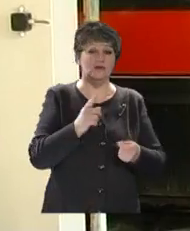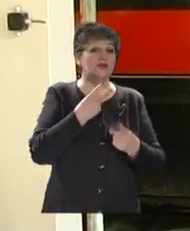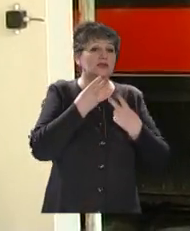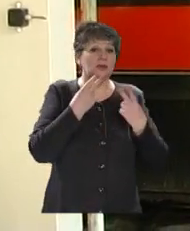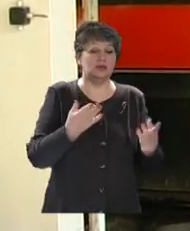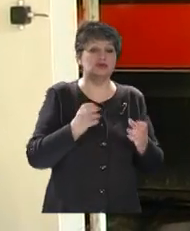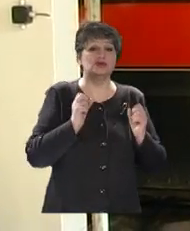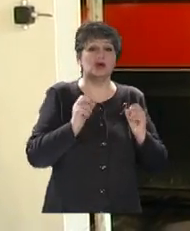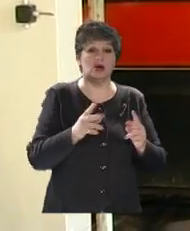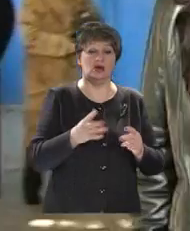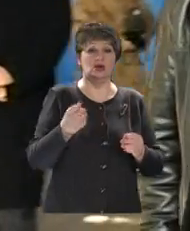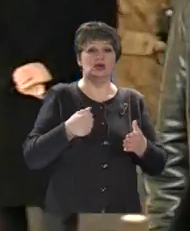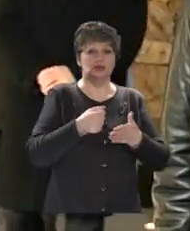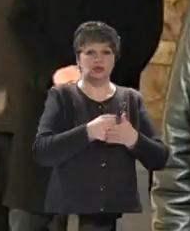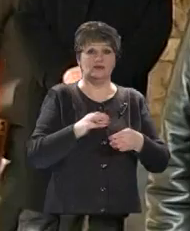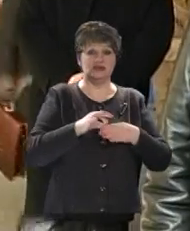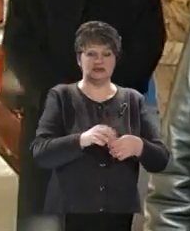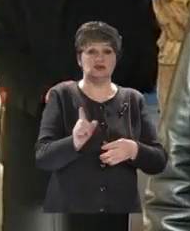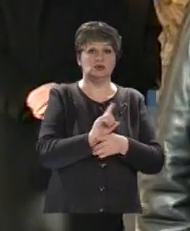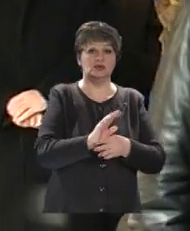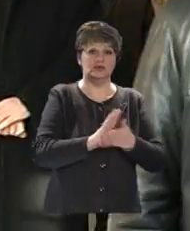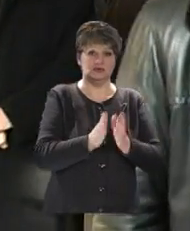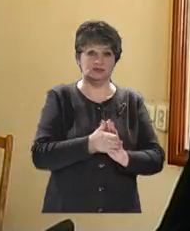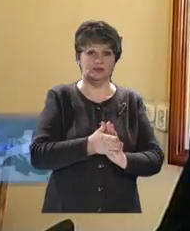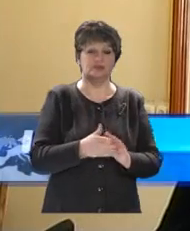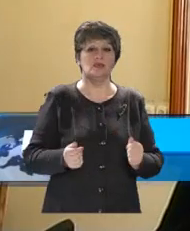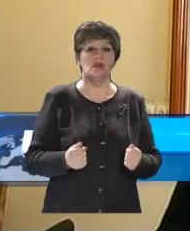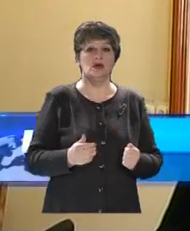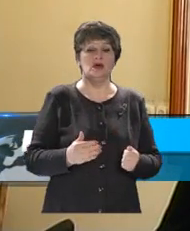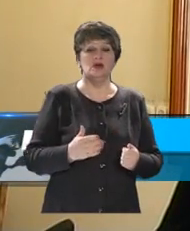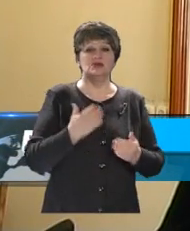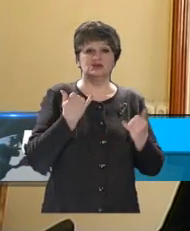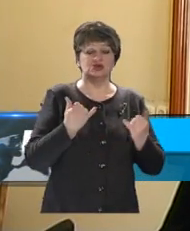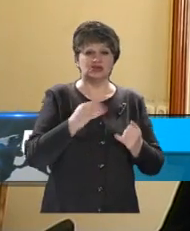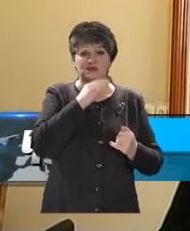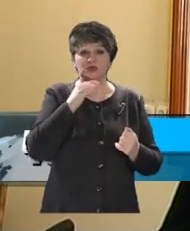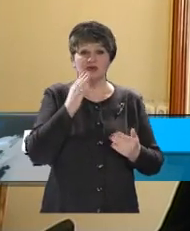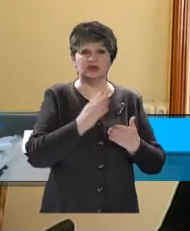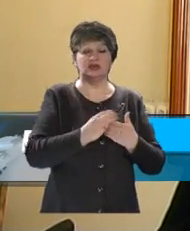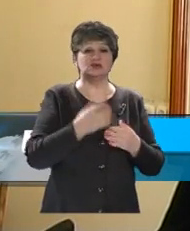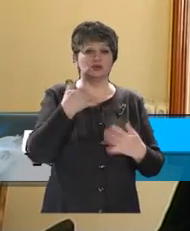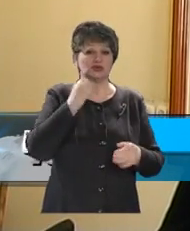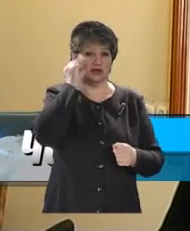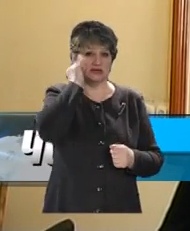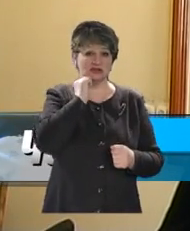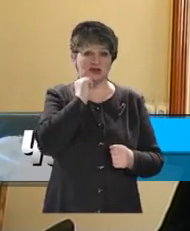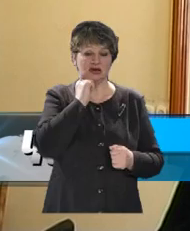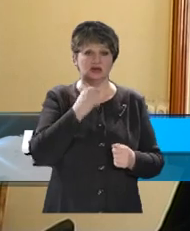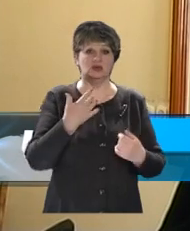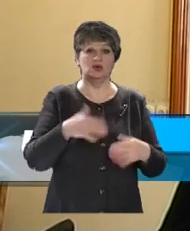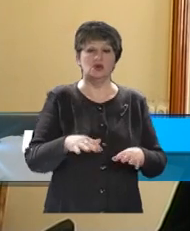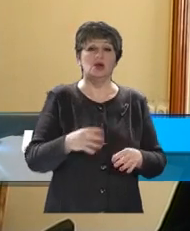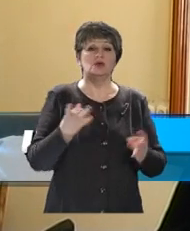іншого варіанту, як повернути галузь до нормального руху. Молода область, вона є, звичайно, зношена сьогодні. І для того, щоб її